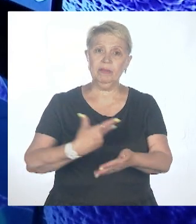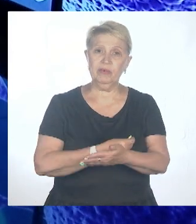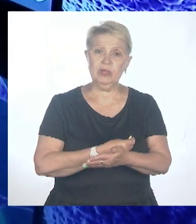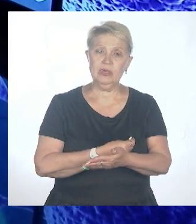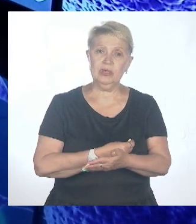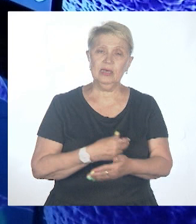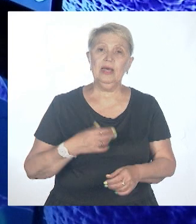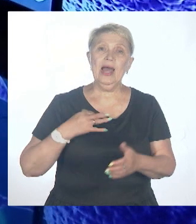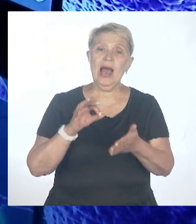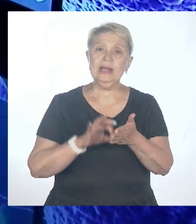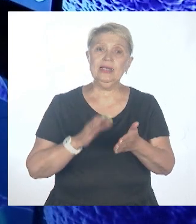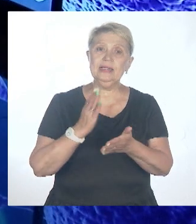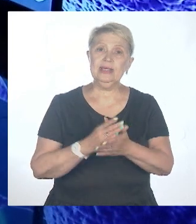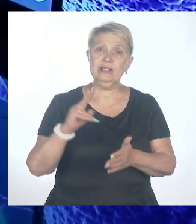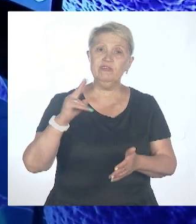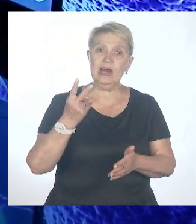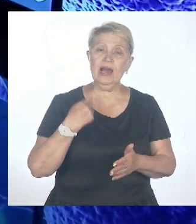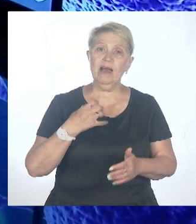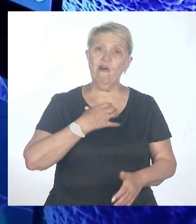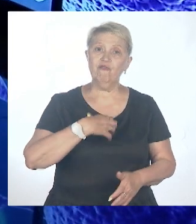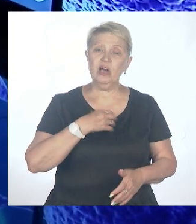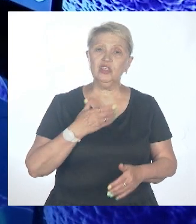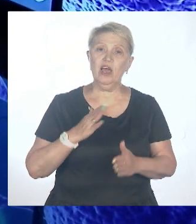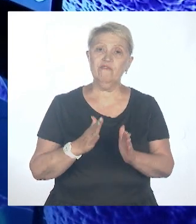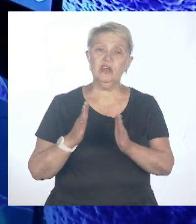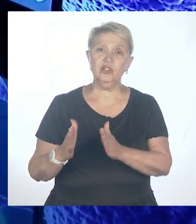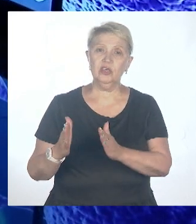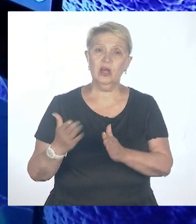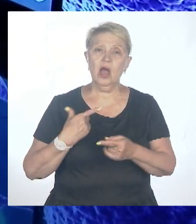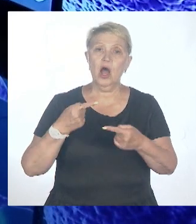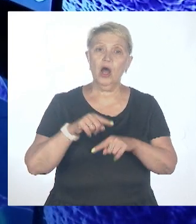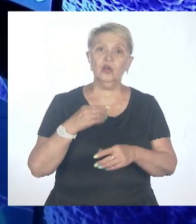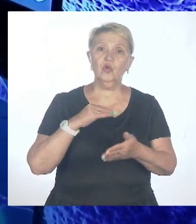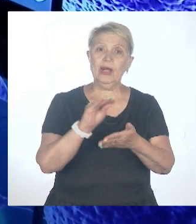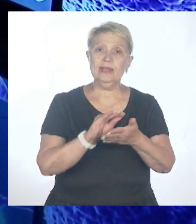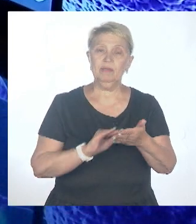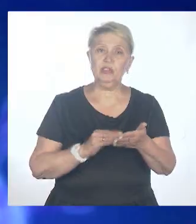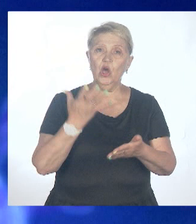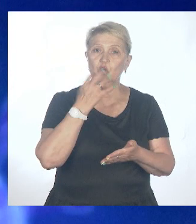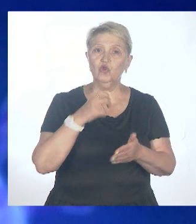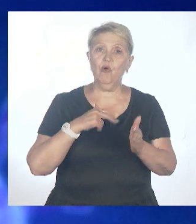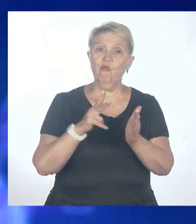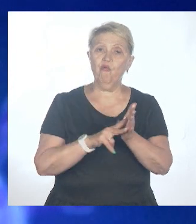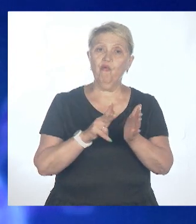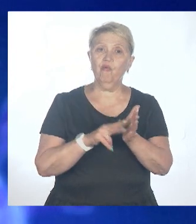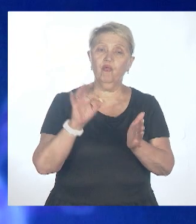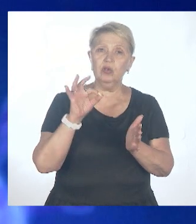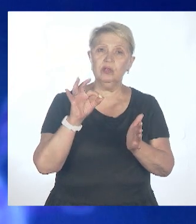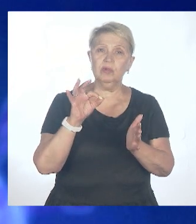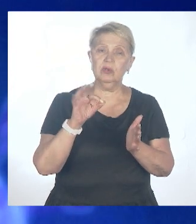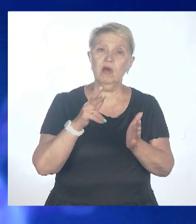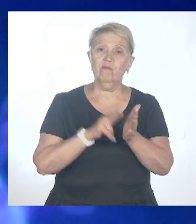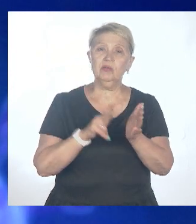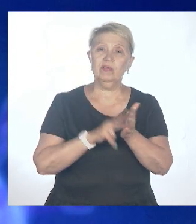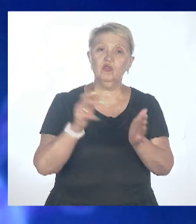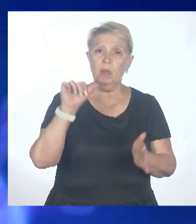вторая важная вещь, о которой написали еще в 88-м